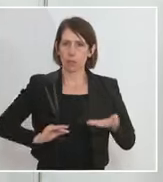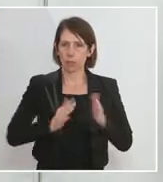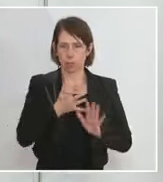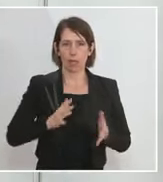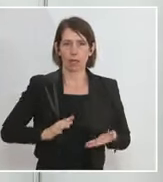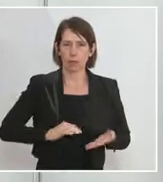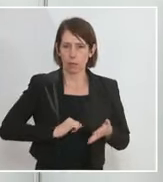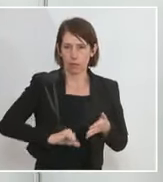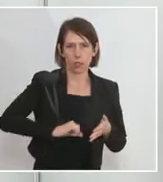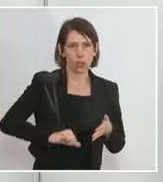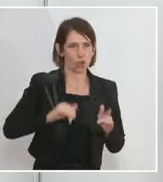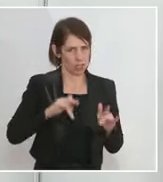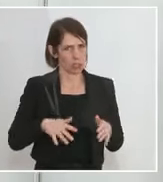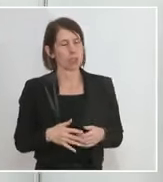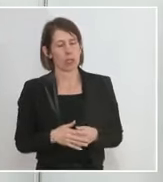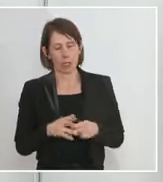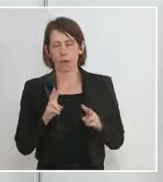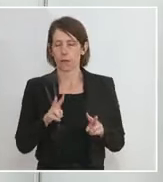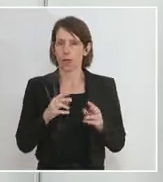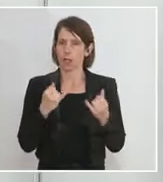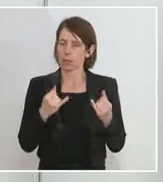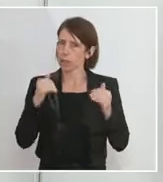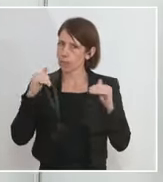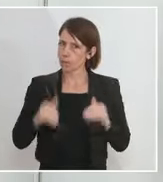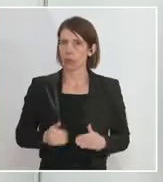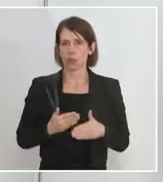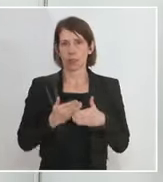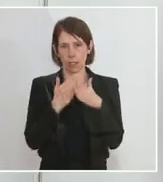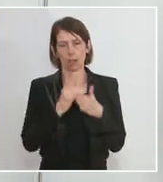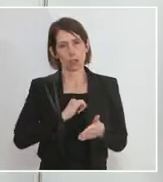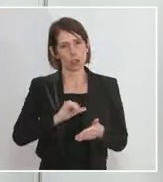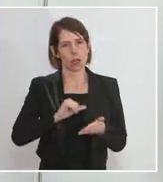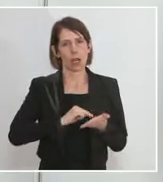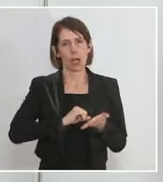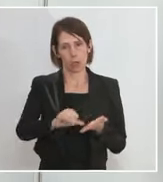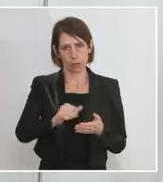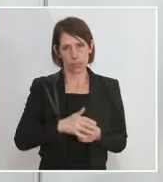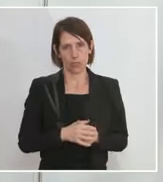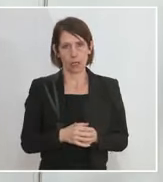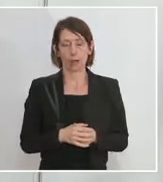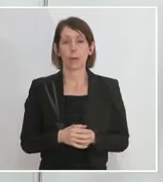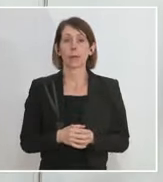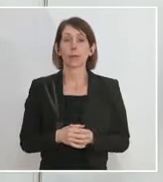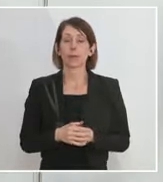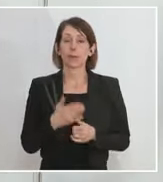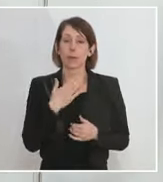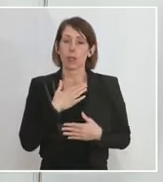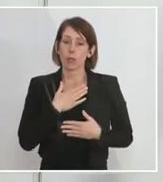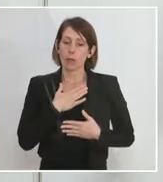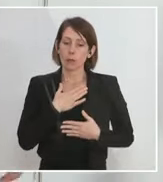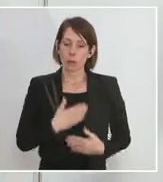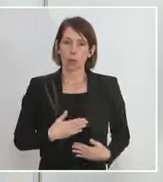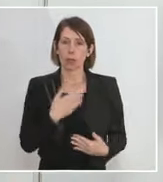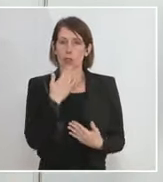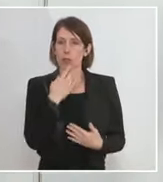wirkt und jetzt auch tatsächlich diese Hilfen angezeigt sind. Ich möchte aber meinen Dank aussprechen